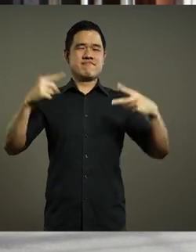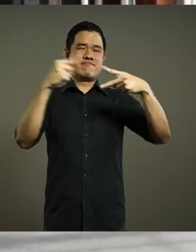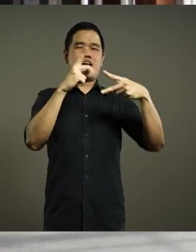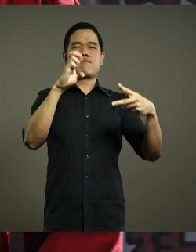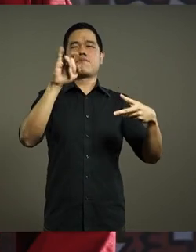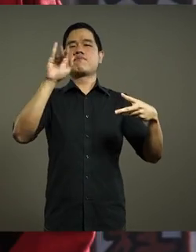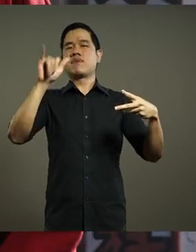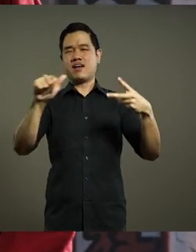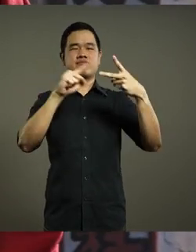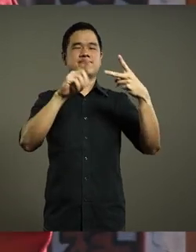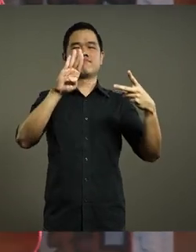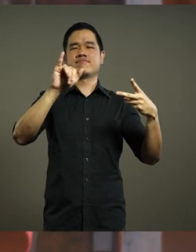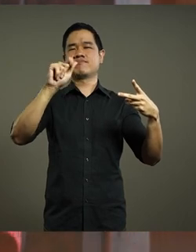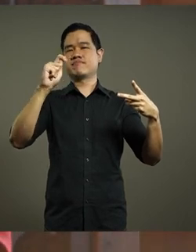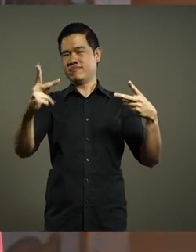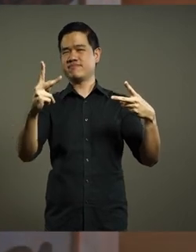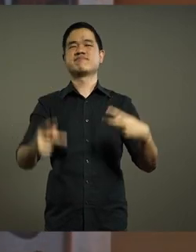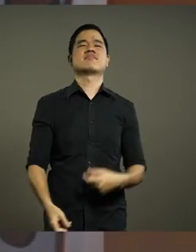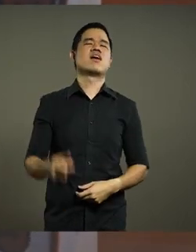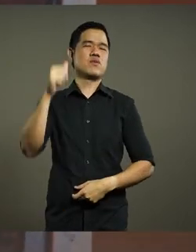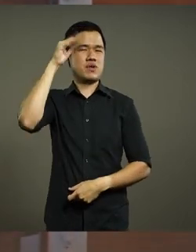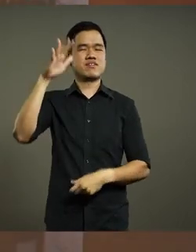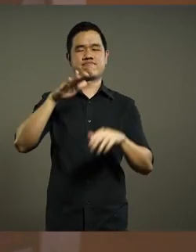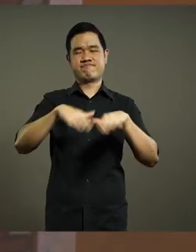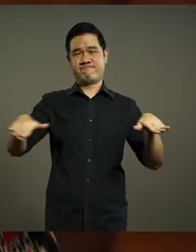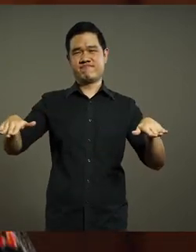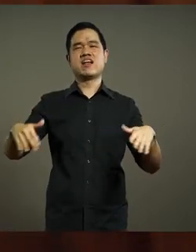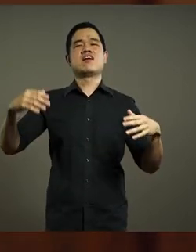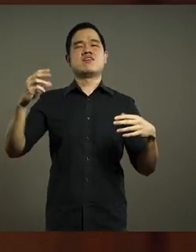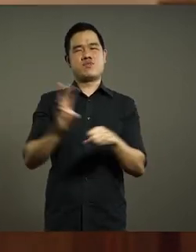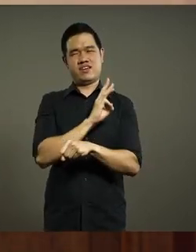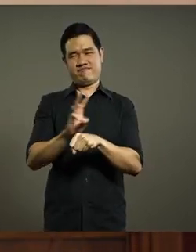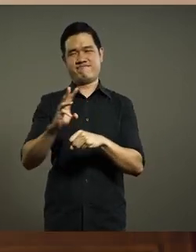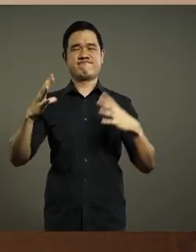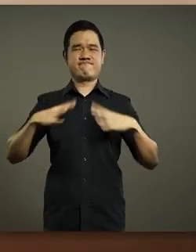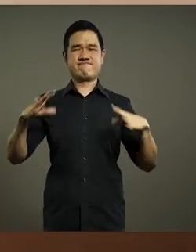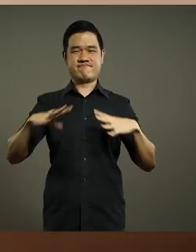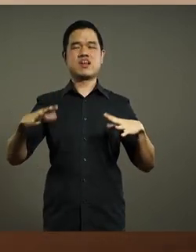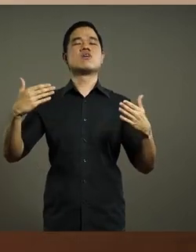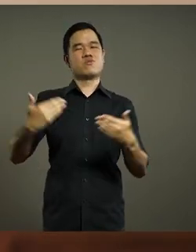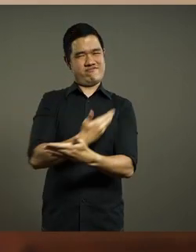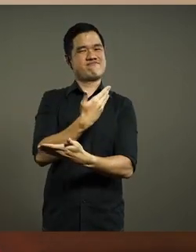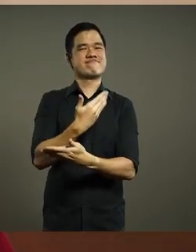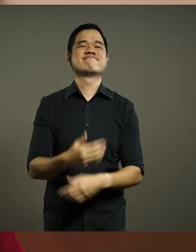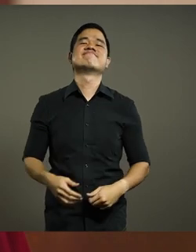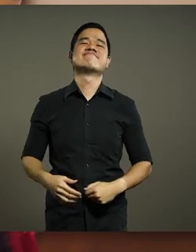mengenakan kebaya dan batik, sedangkan yang laki-laki dan anak-anak mengenakan pakaian yang modern.